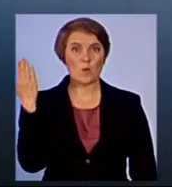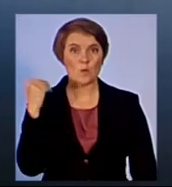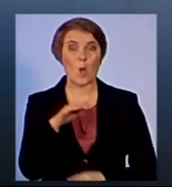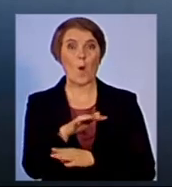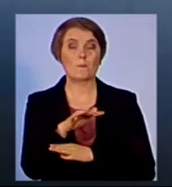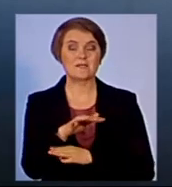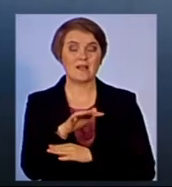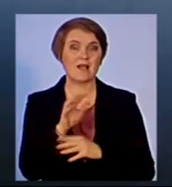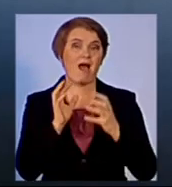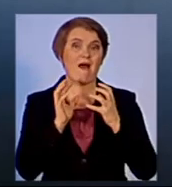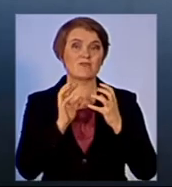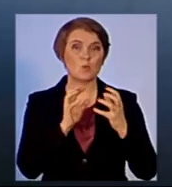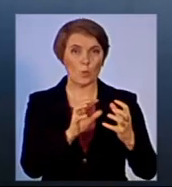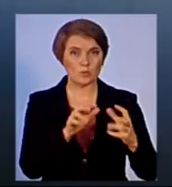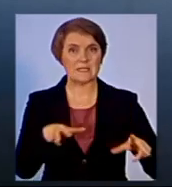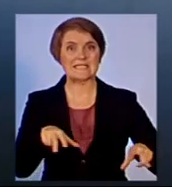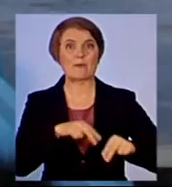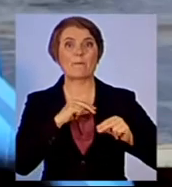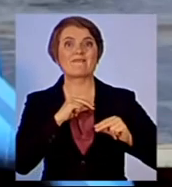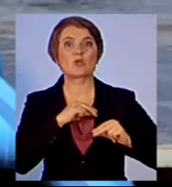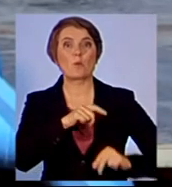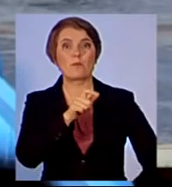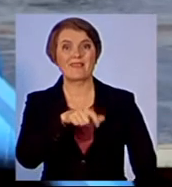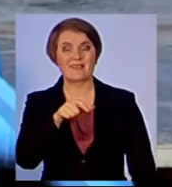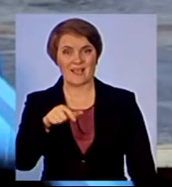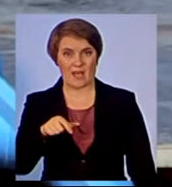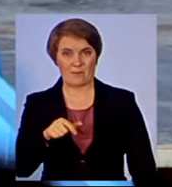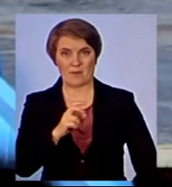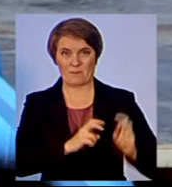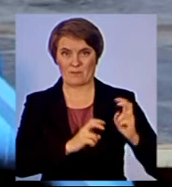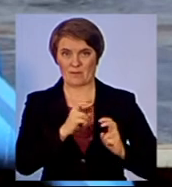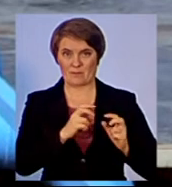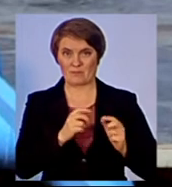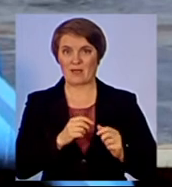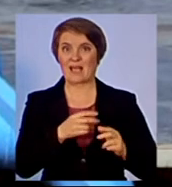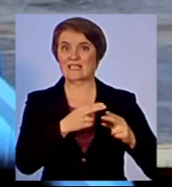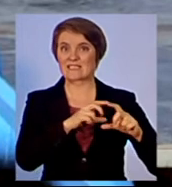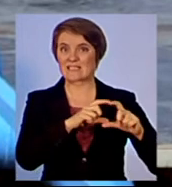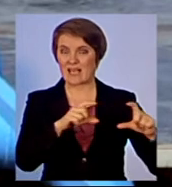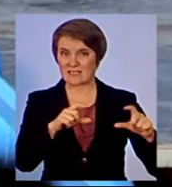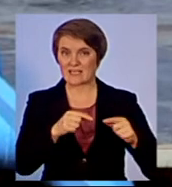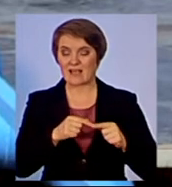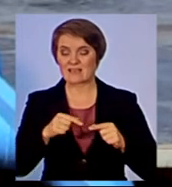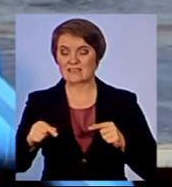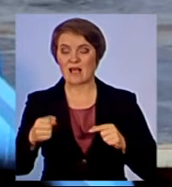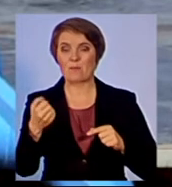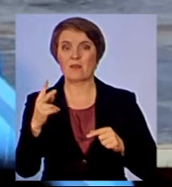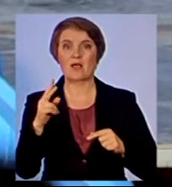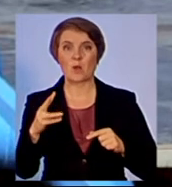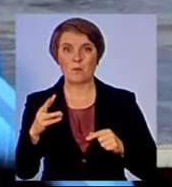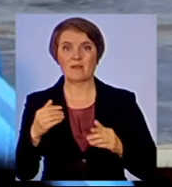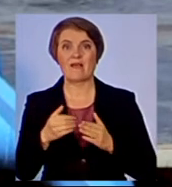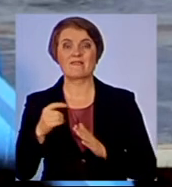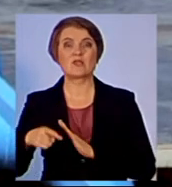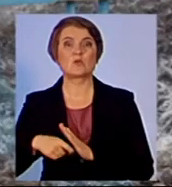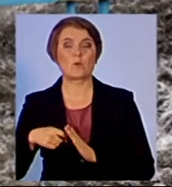підприємства. Станція розташована за 12 кілометрів від окупованого бойовиками Донецька у сірій зоні. Вона забезпечує водою